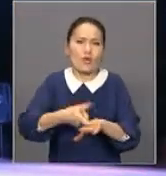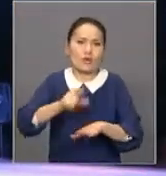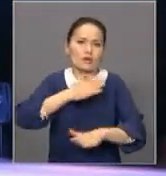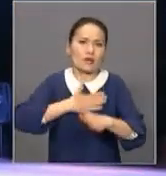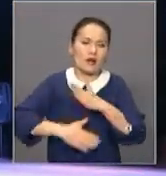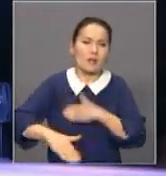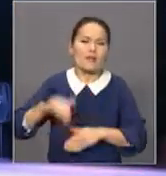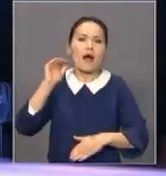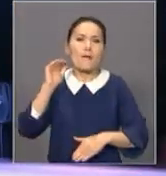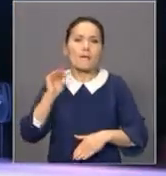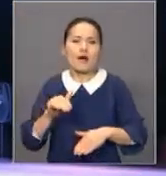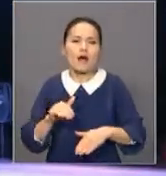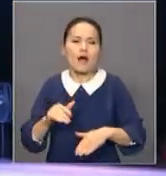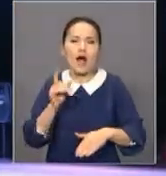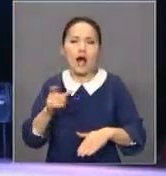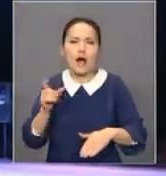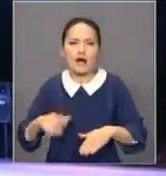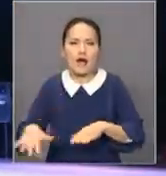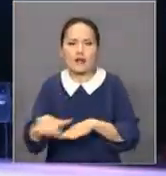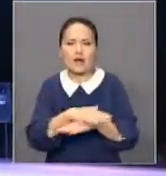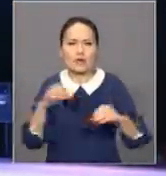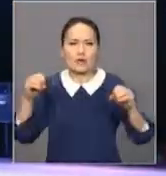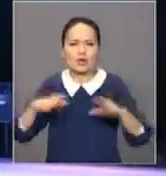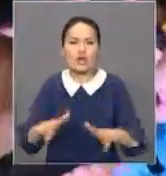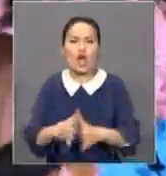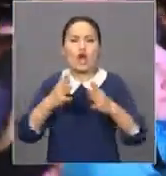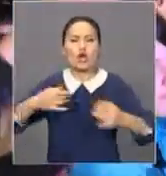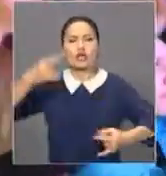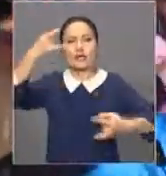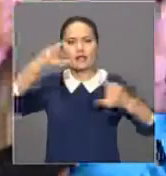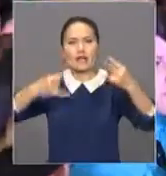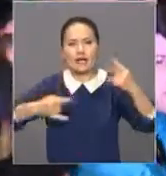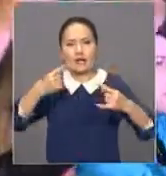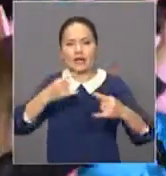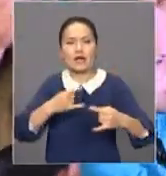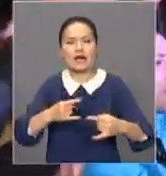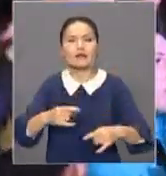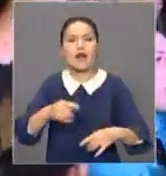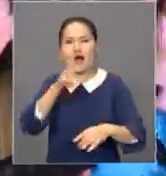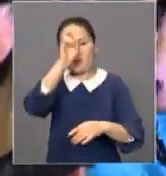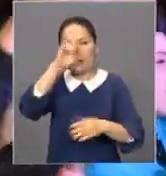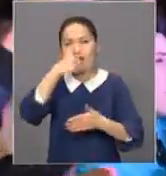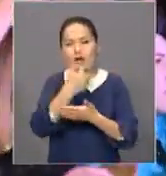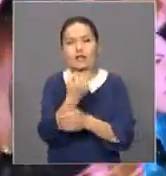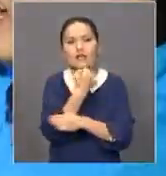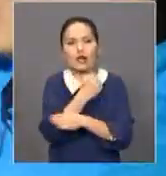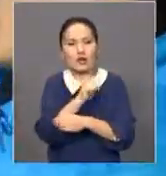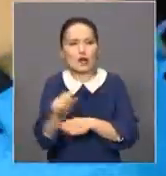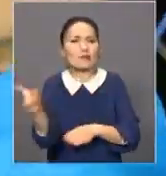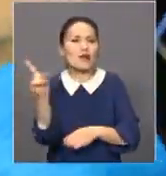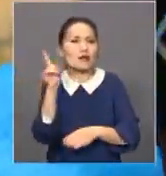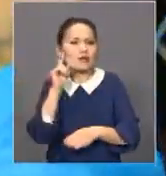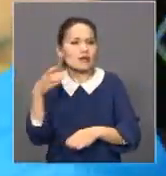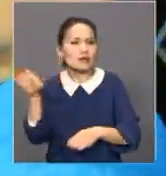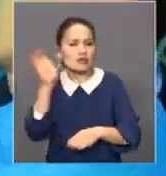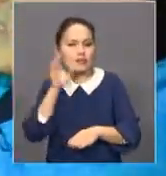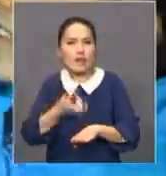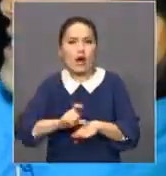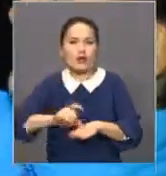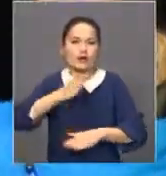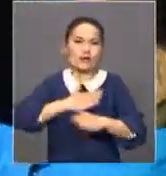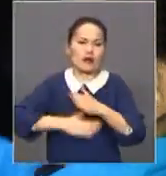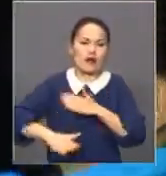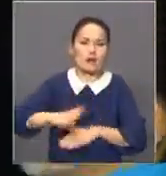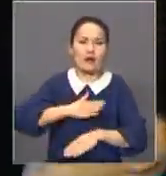мүңнан аса адам жиналдым. Олар үлкен әкран арқылы естіген жаңалықтарын өзіра бөлістіп, қуанышқа бөленді. Жастары ел көк